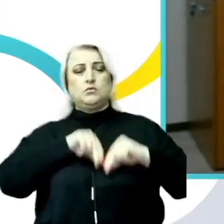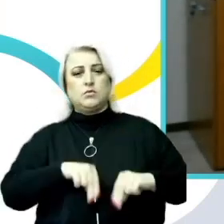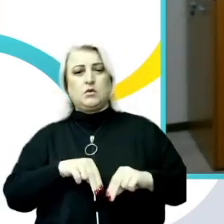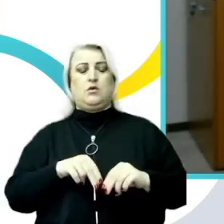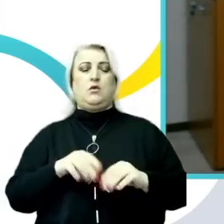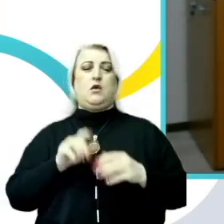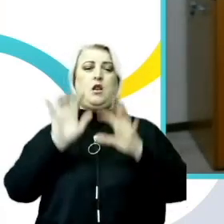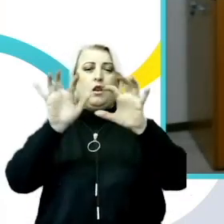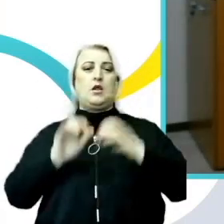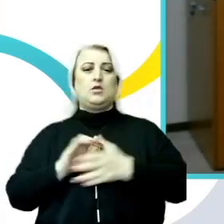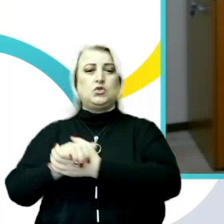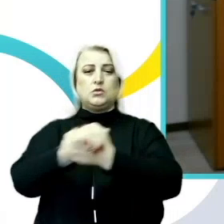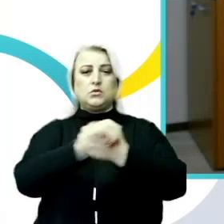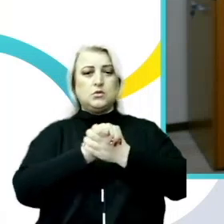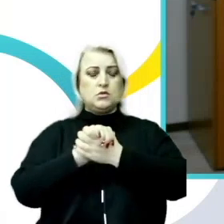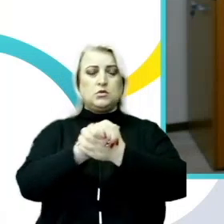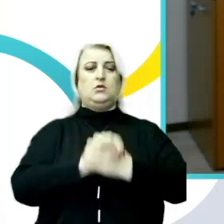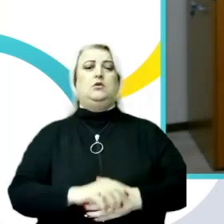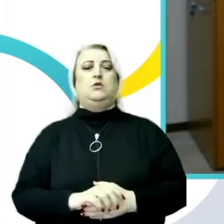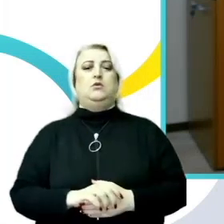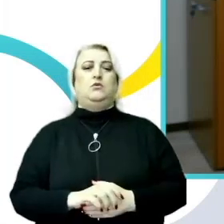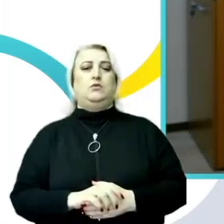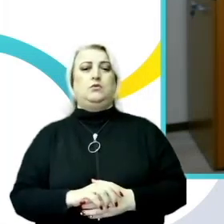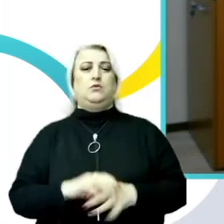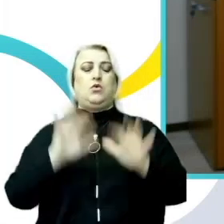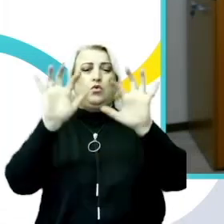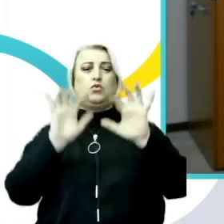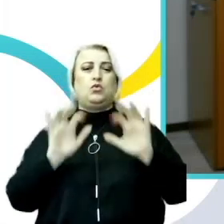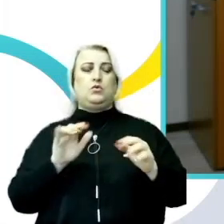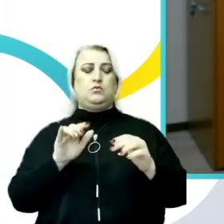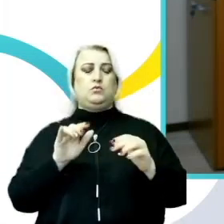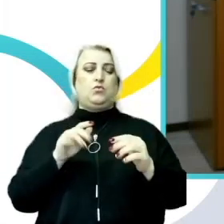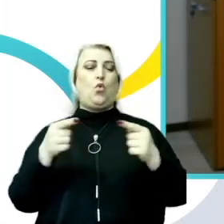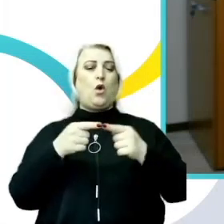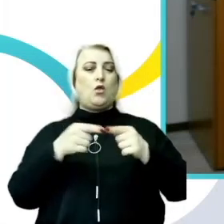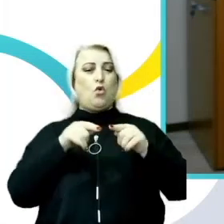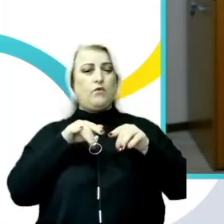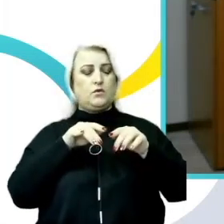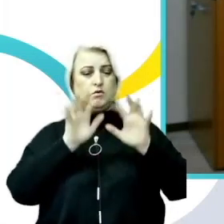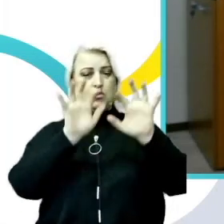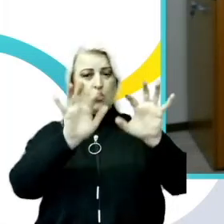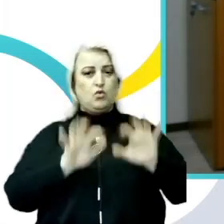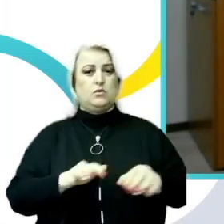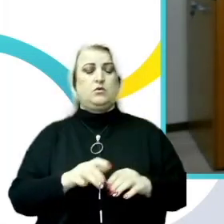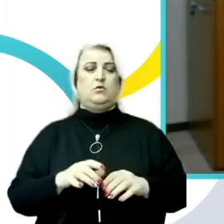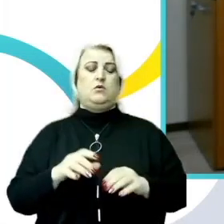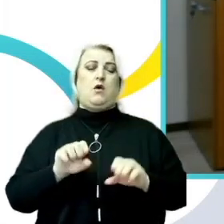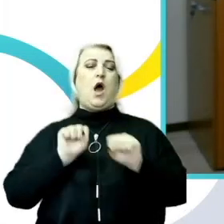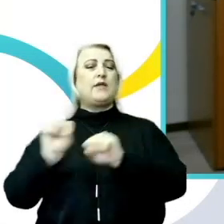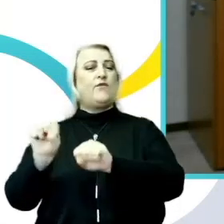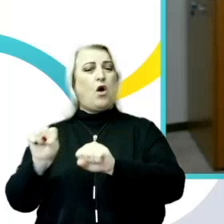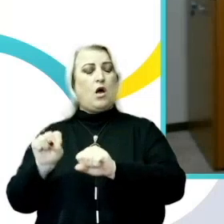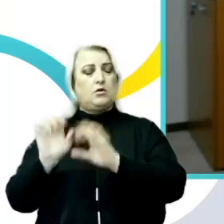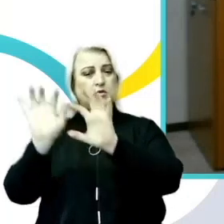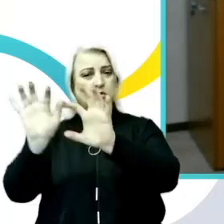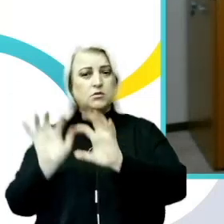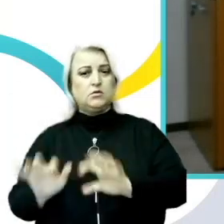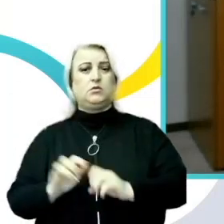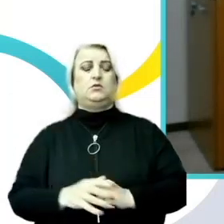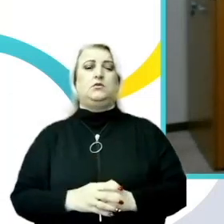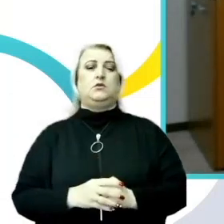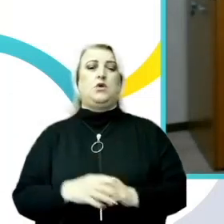legea privind inspecția de stat a muncii, codul contravențional, legea cu privire la abocatură, legea cu privire la organizarea activității